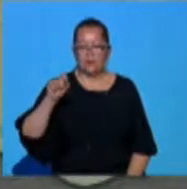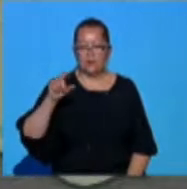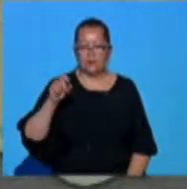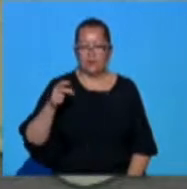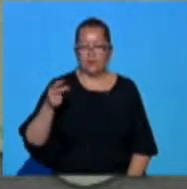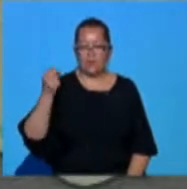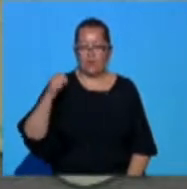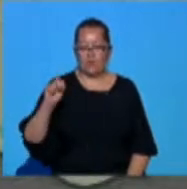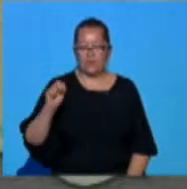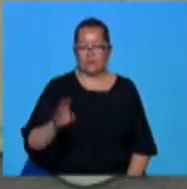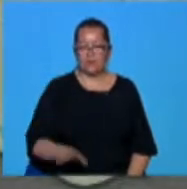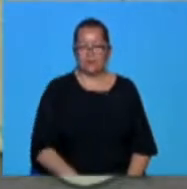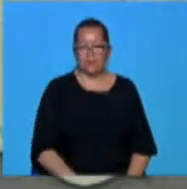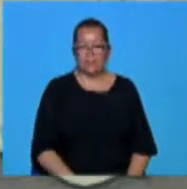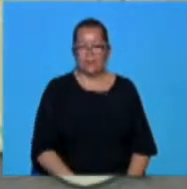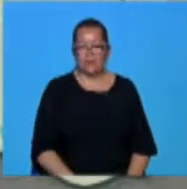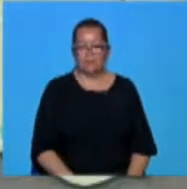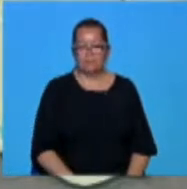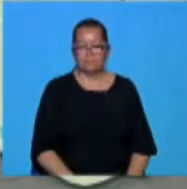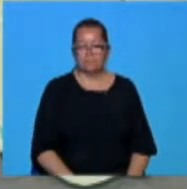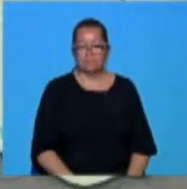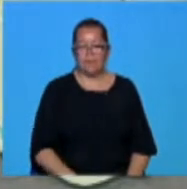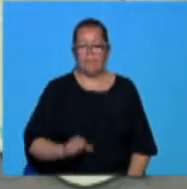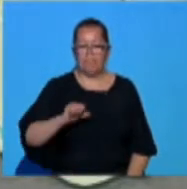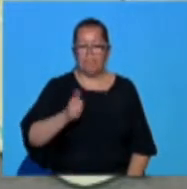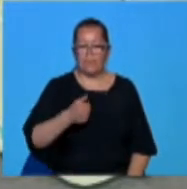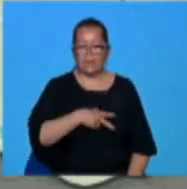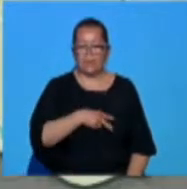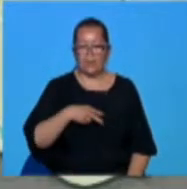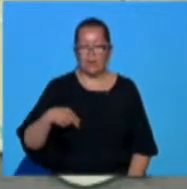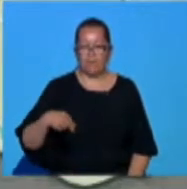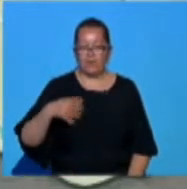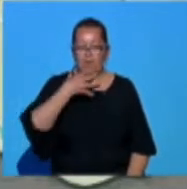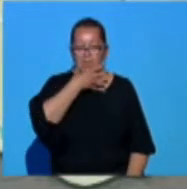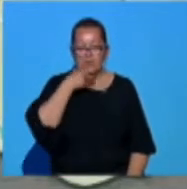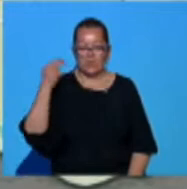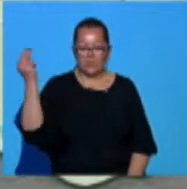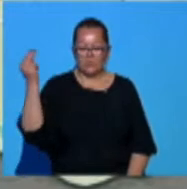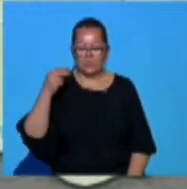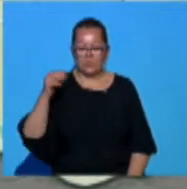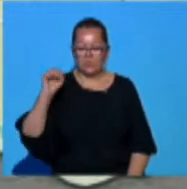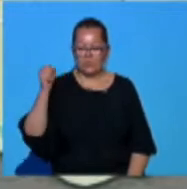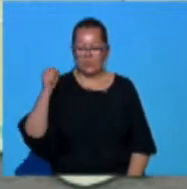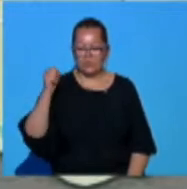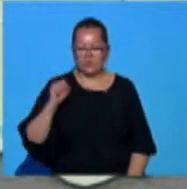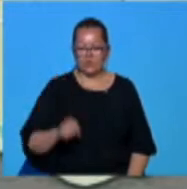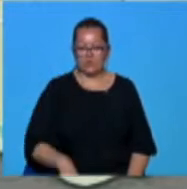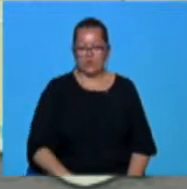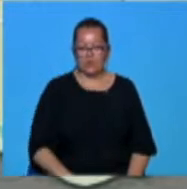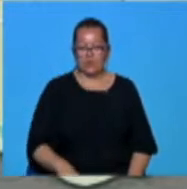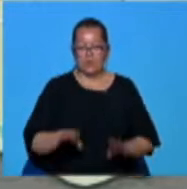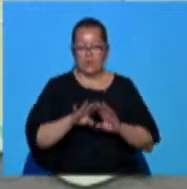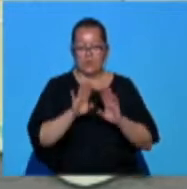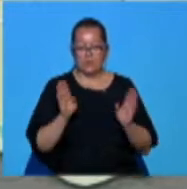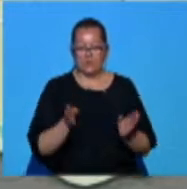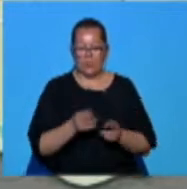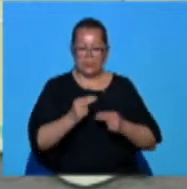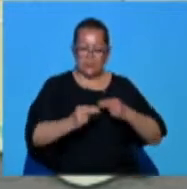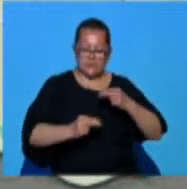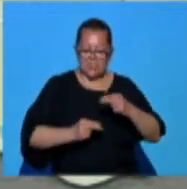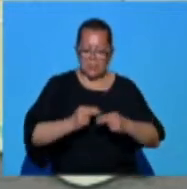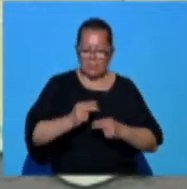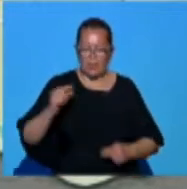și 18 grade. Mâine, vremea va fi călduroasă după amiaza în sudul regiunii și în general instabilă.